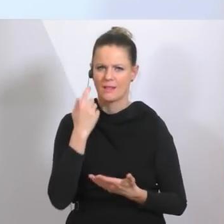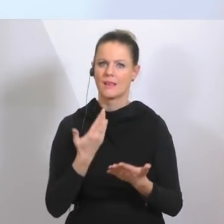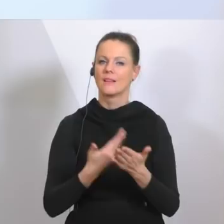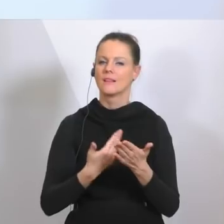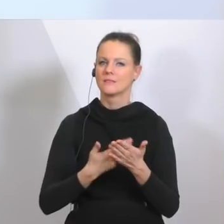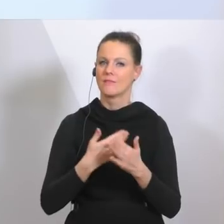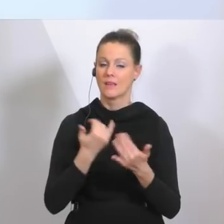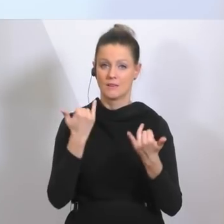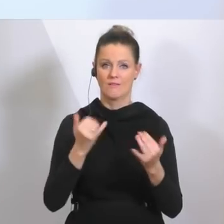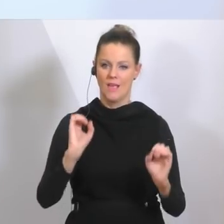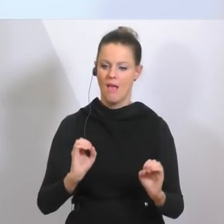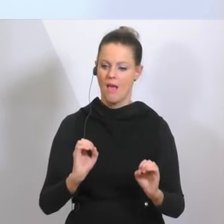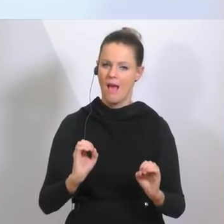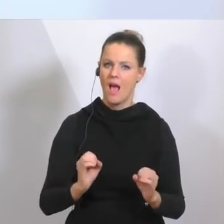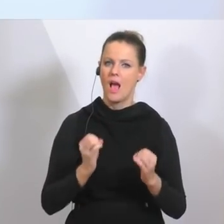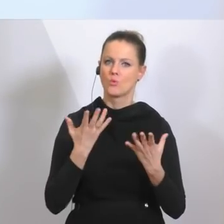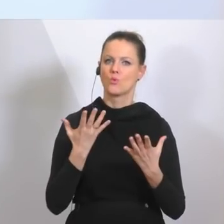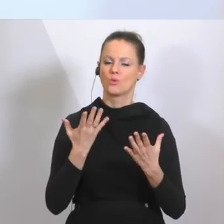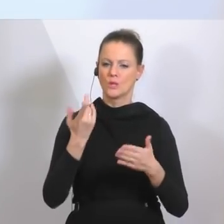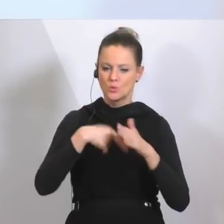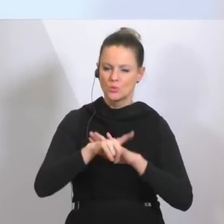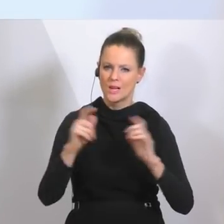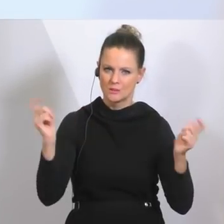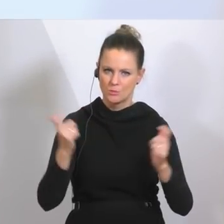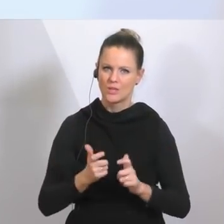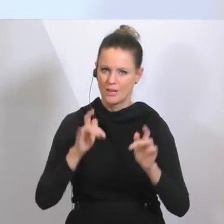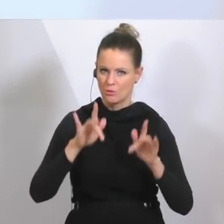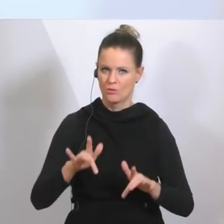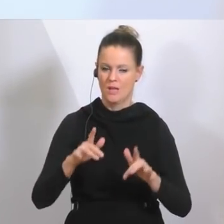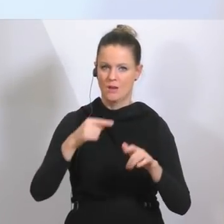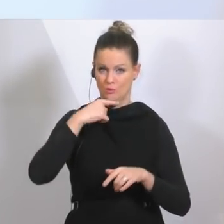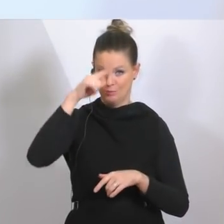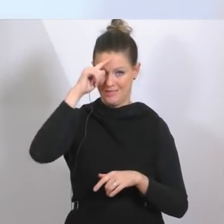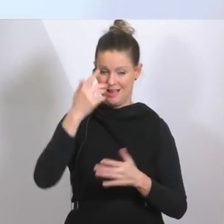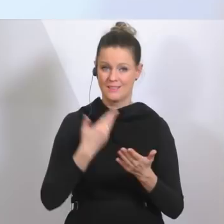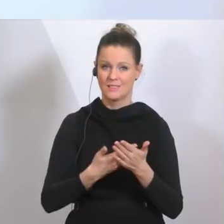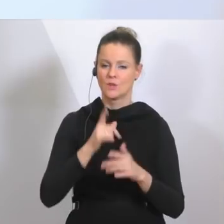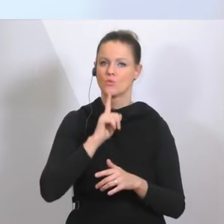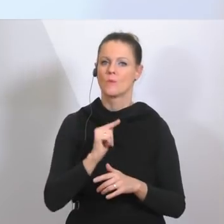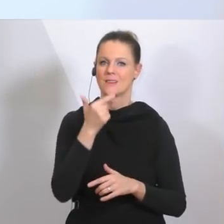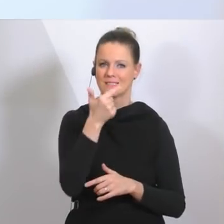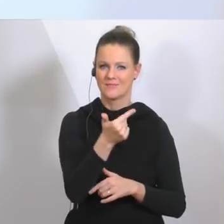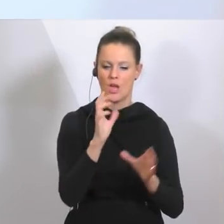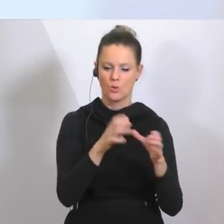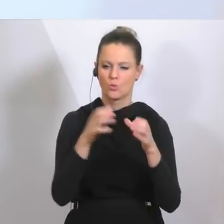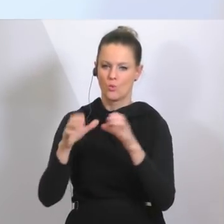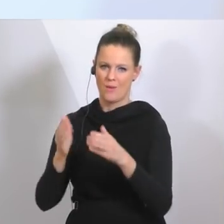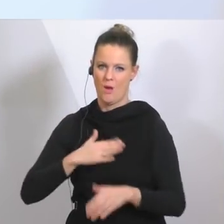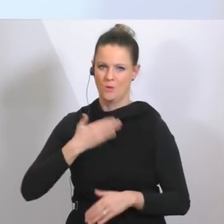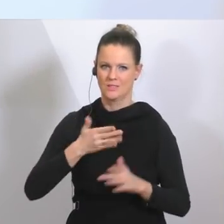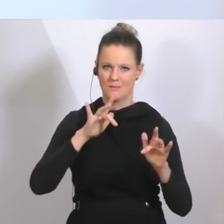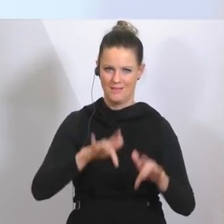akute Zugangsbeschränkung zum Beispiel zu unseren Spitälern definieren. Und es gibt nur mehr zwei Gruppen, die davon ausgenommen sind,